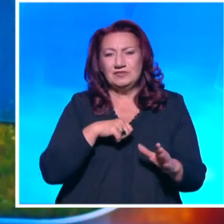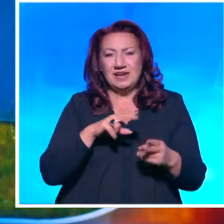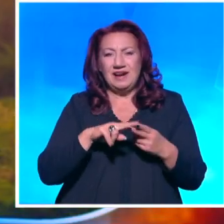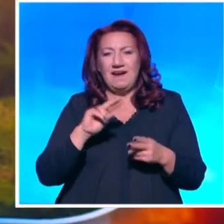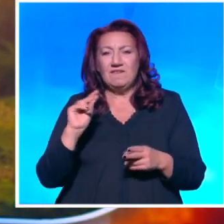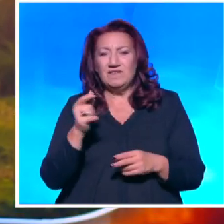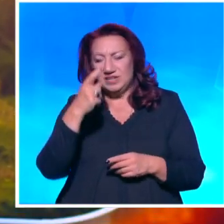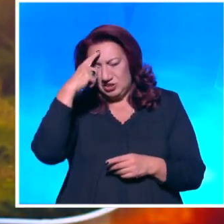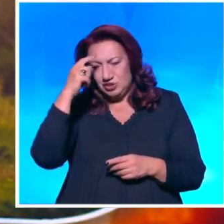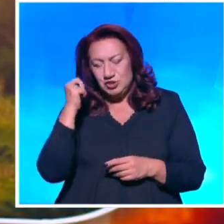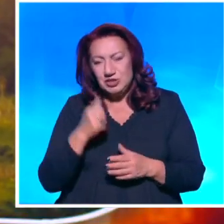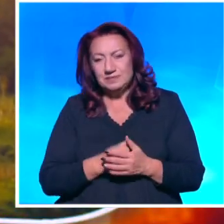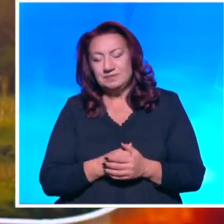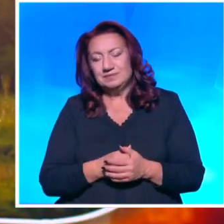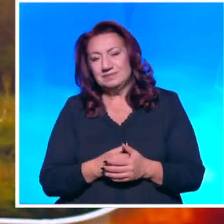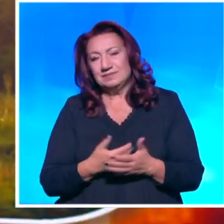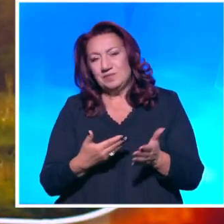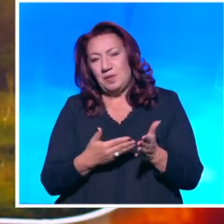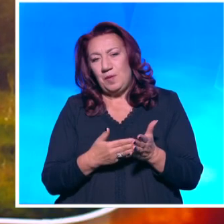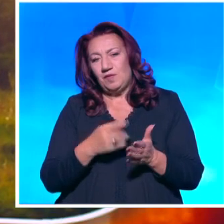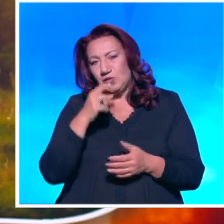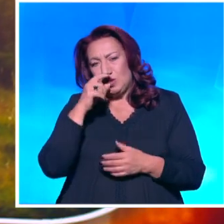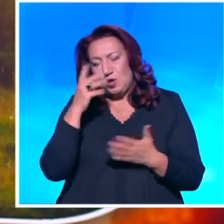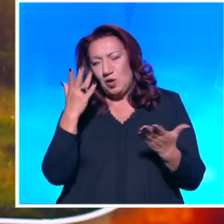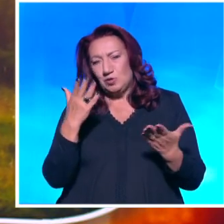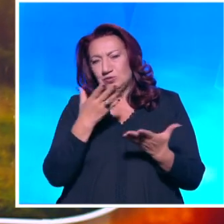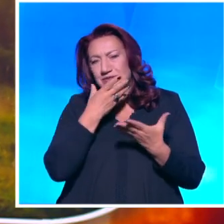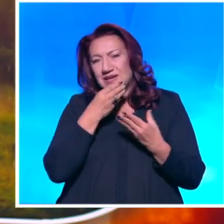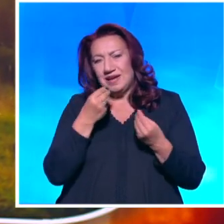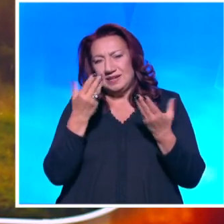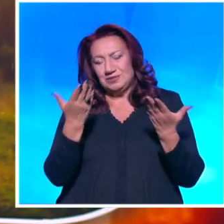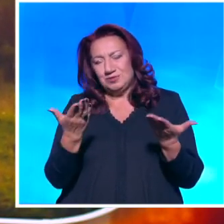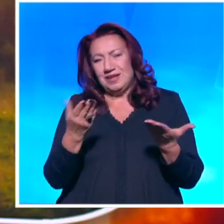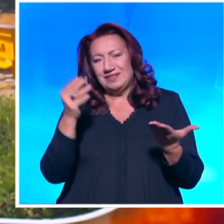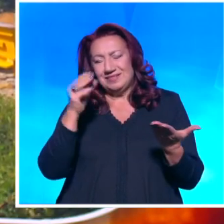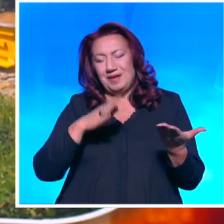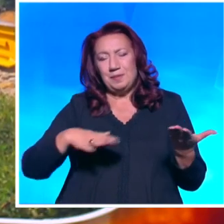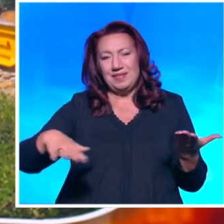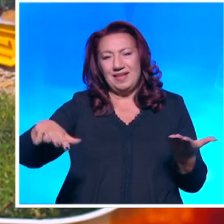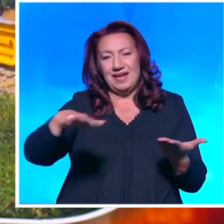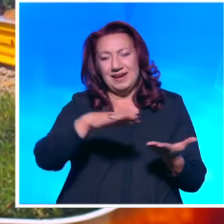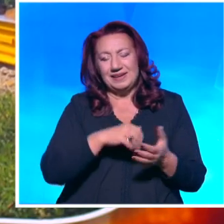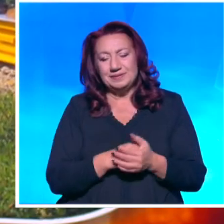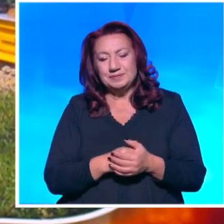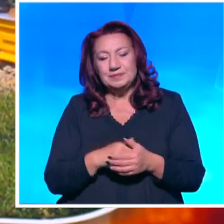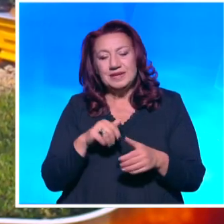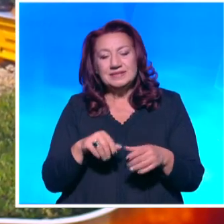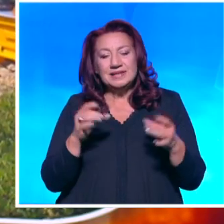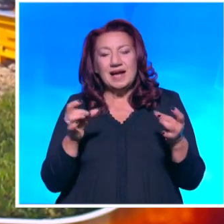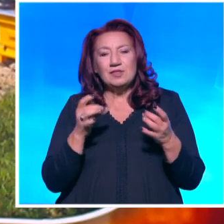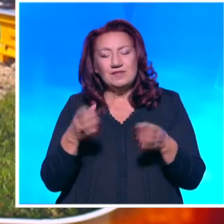повод за гордост с красотата на България. Отидете още през следващите дни. А сега бити виновените